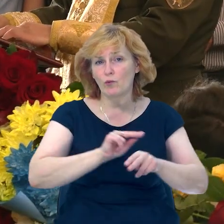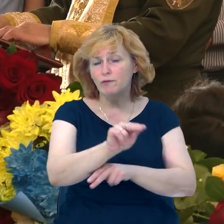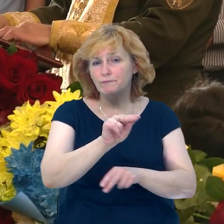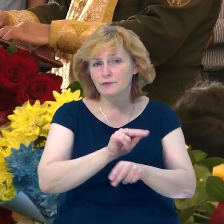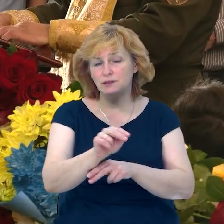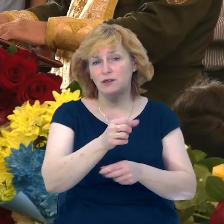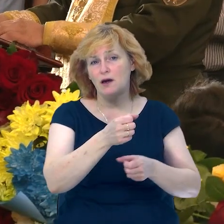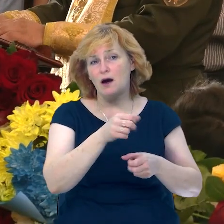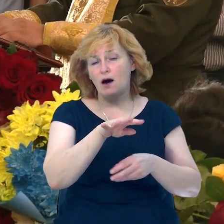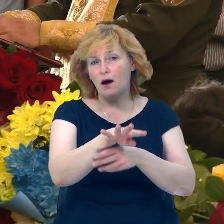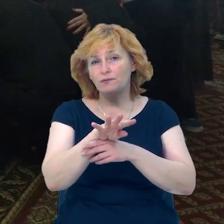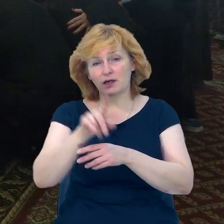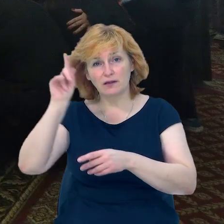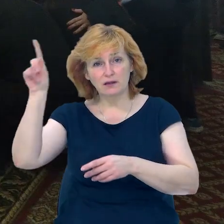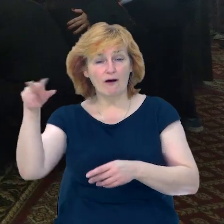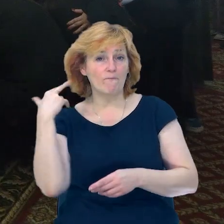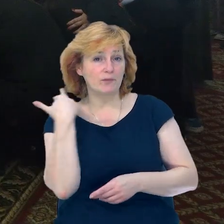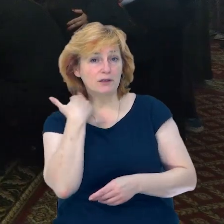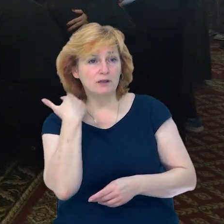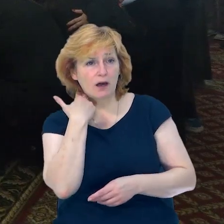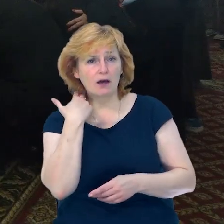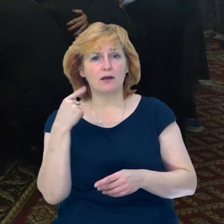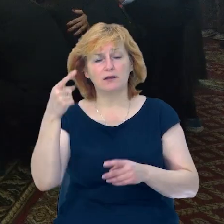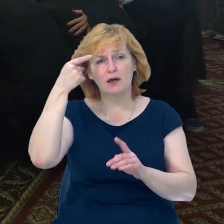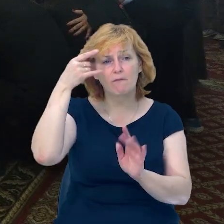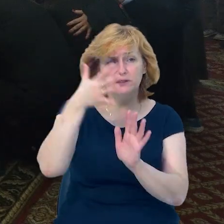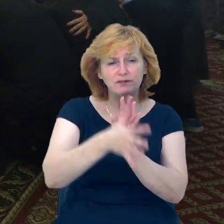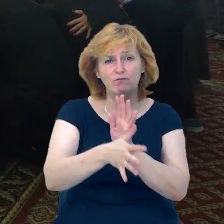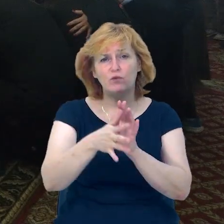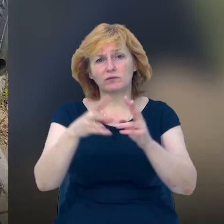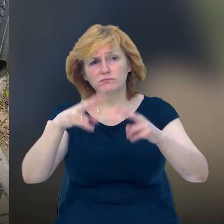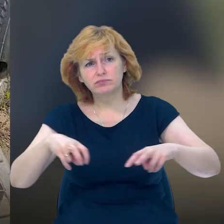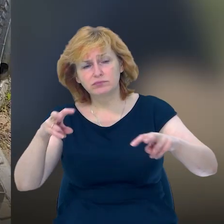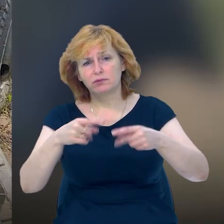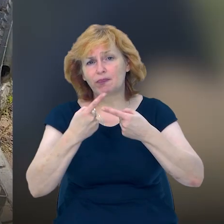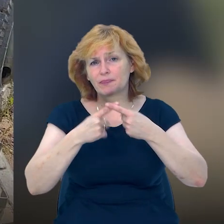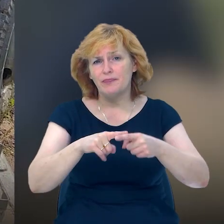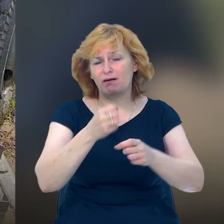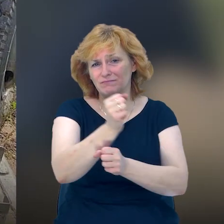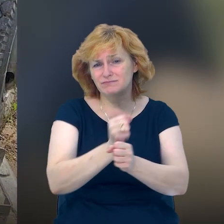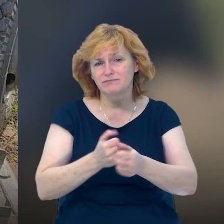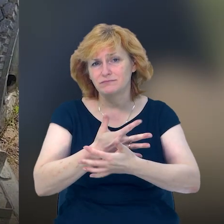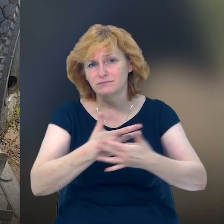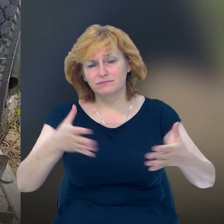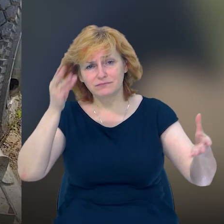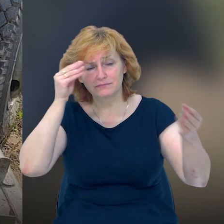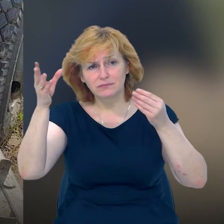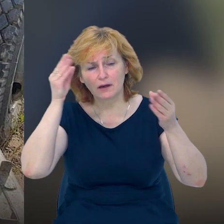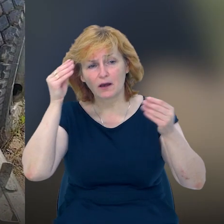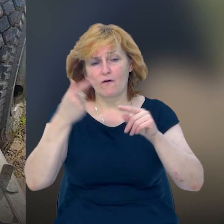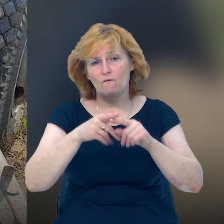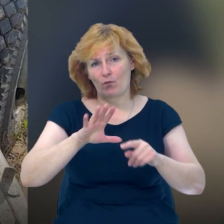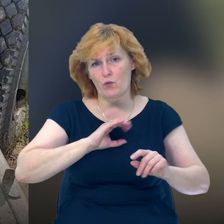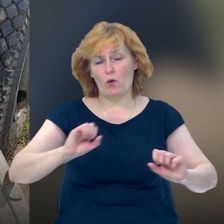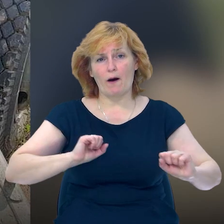школи артилерій у Великій Британії. Там освоював іноземні зразки озброєння та техніки. Андрій, будучи командиром самохідної артилерійської